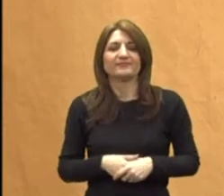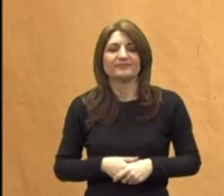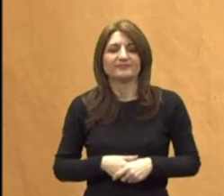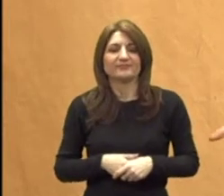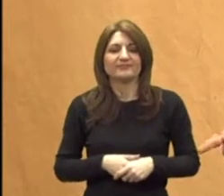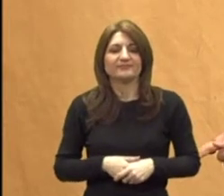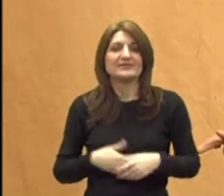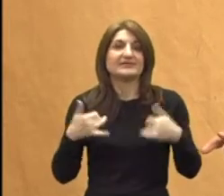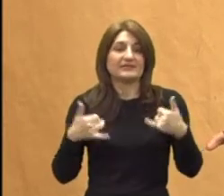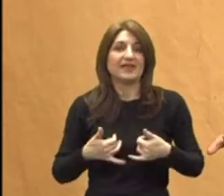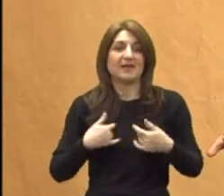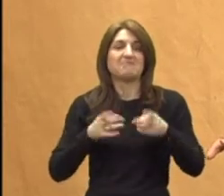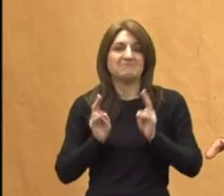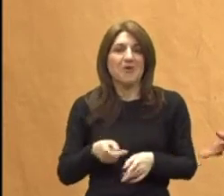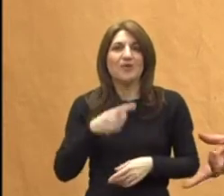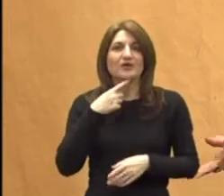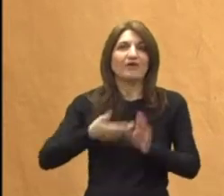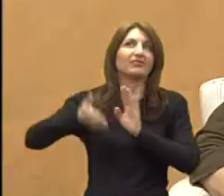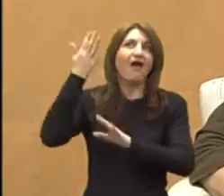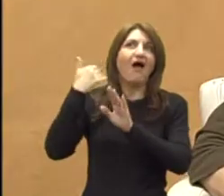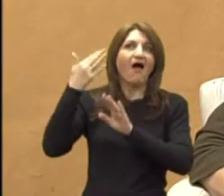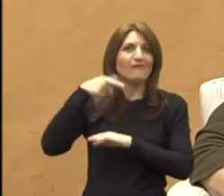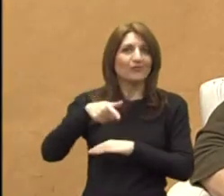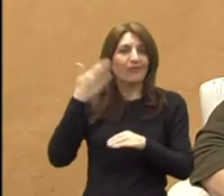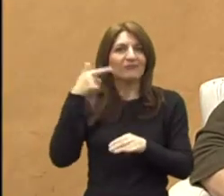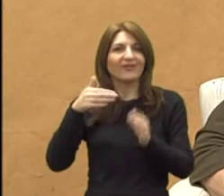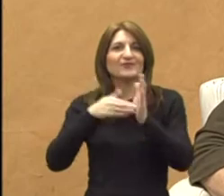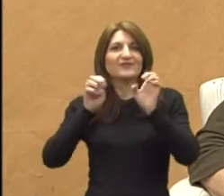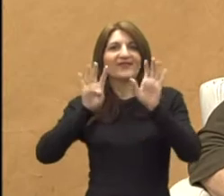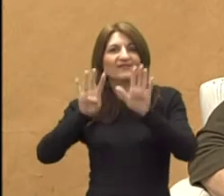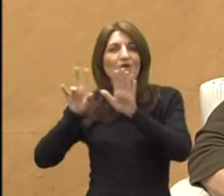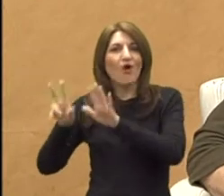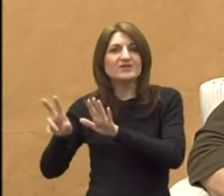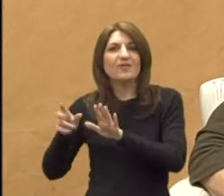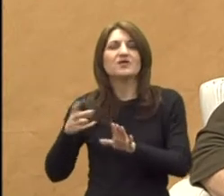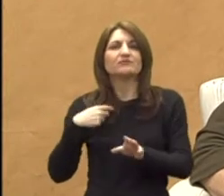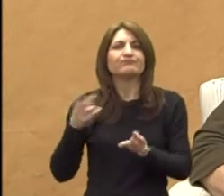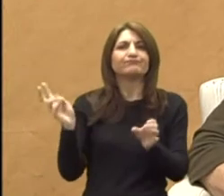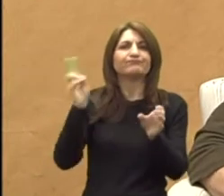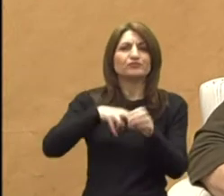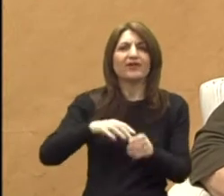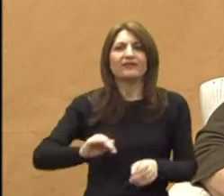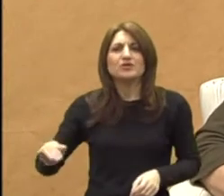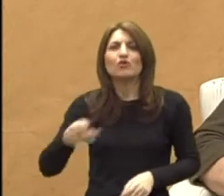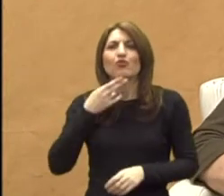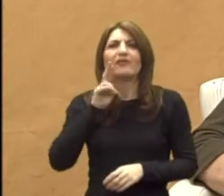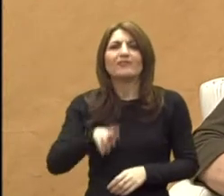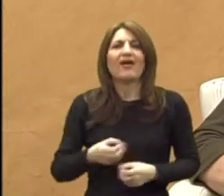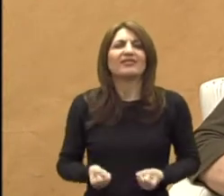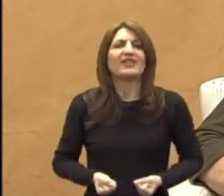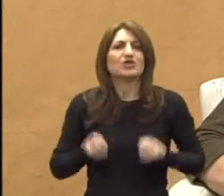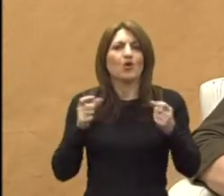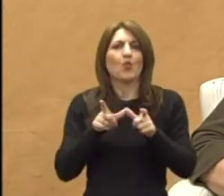eto, sad već možemo reći davne, 1998. 1998. uključivala su se djece sa teškoćama u